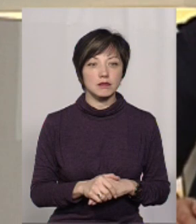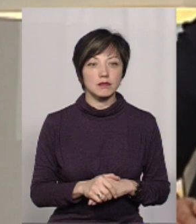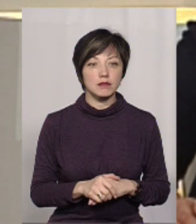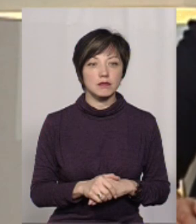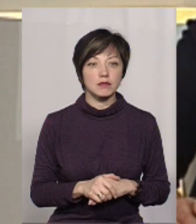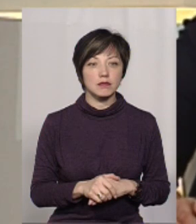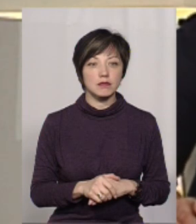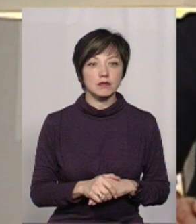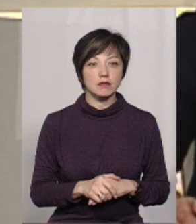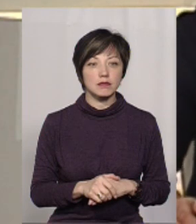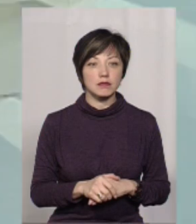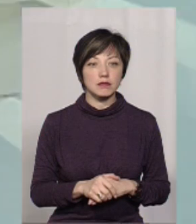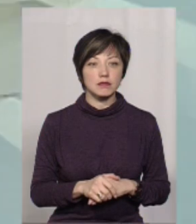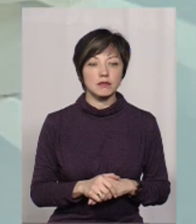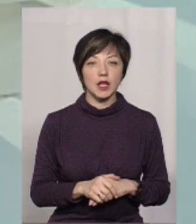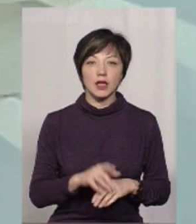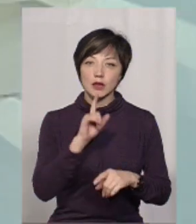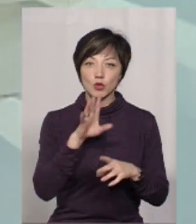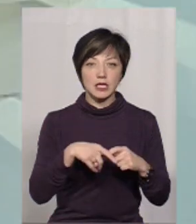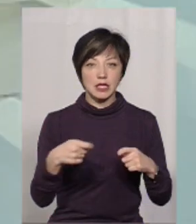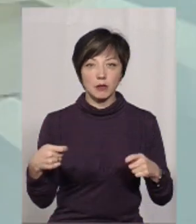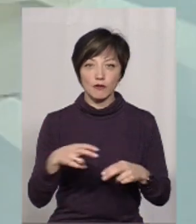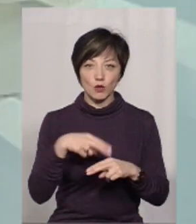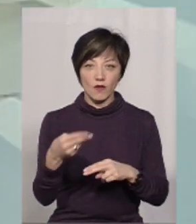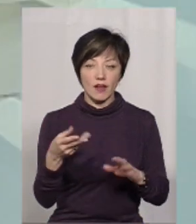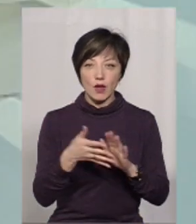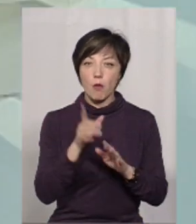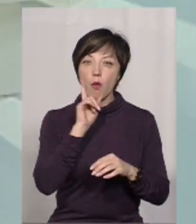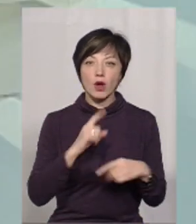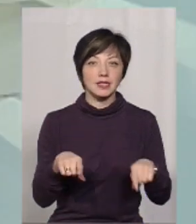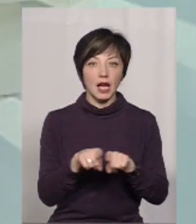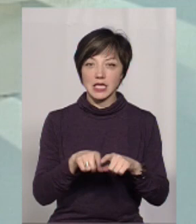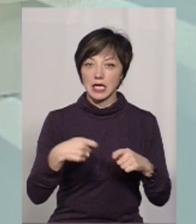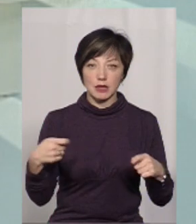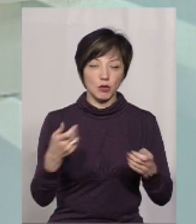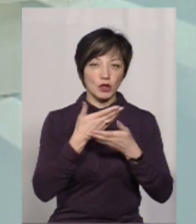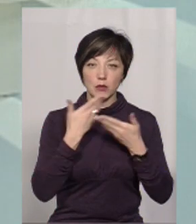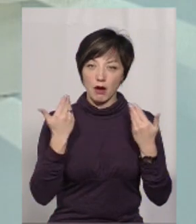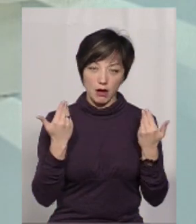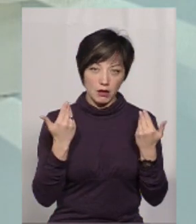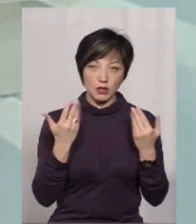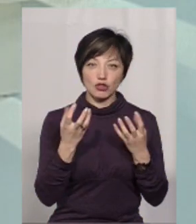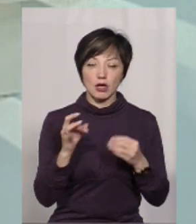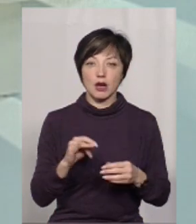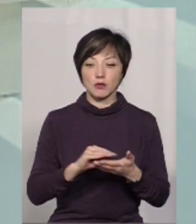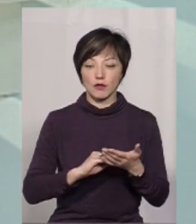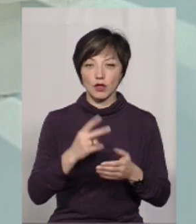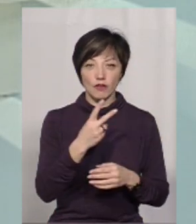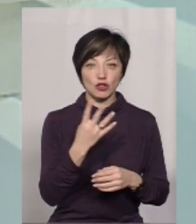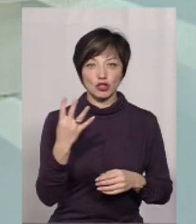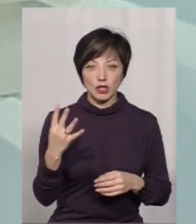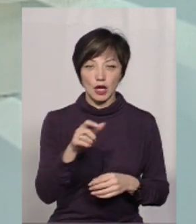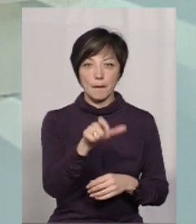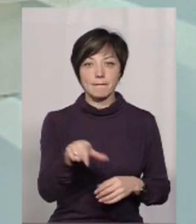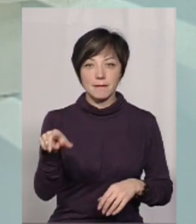затримок з відшкодуванням витрат? Ну, поки що таких затримок немає. Я ще раз кажу, вже 24